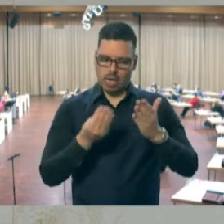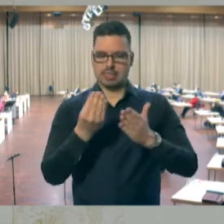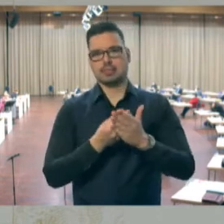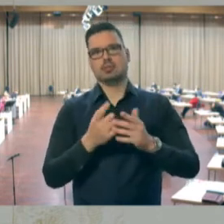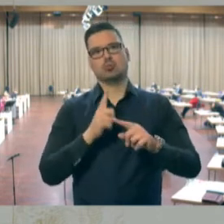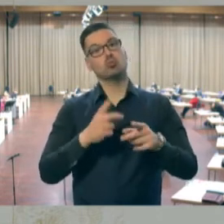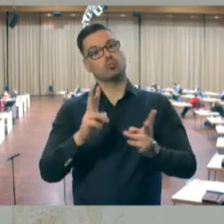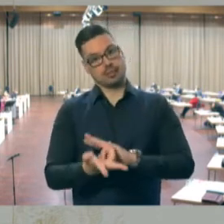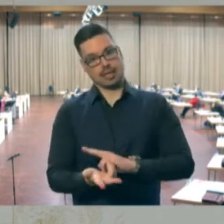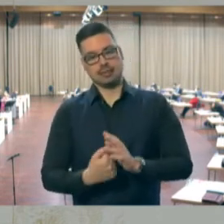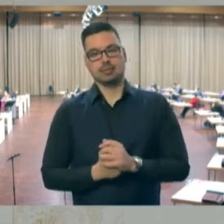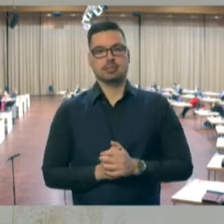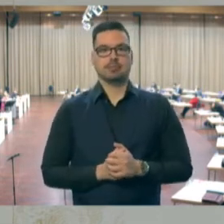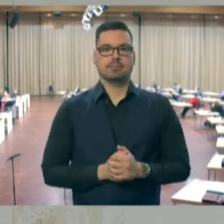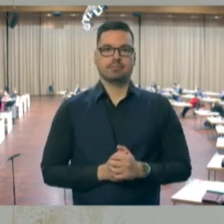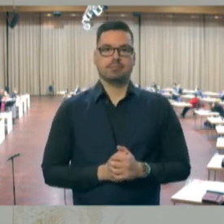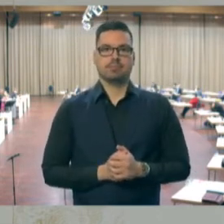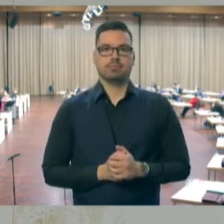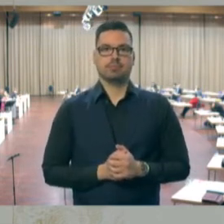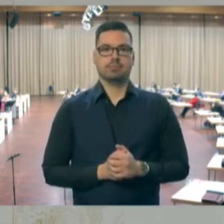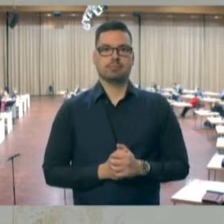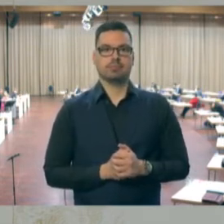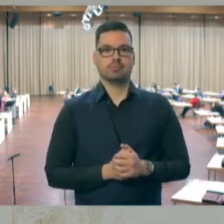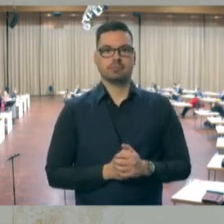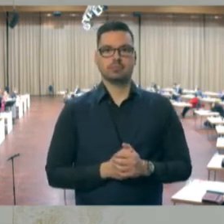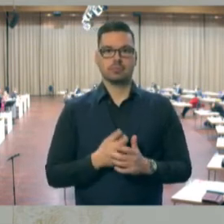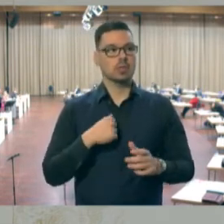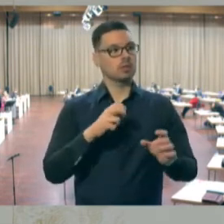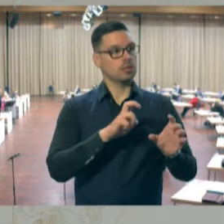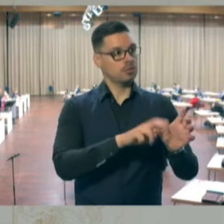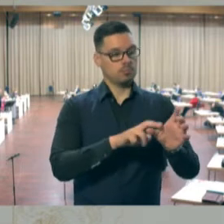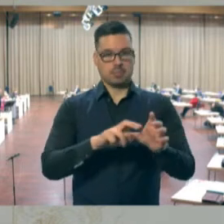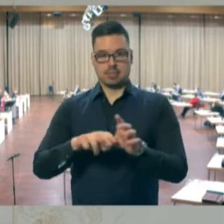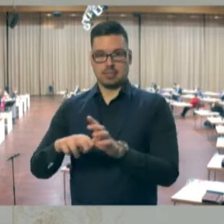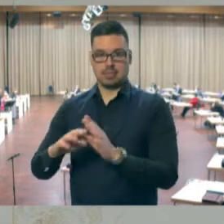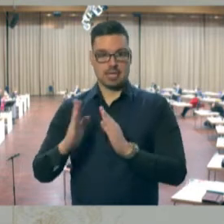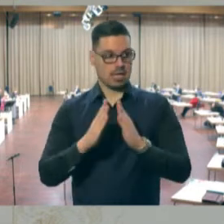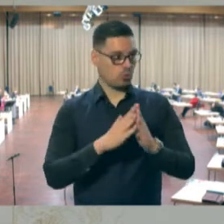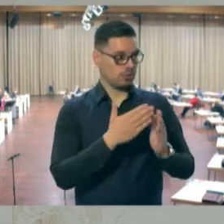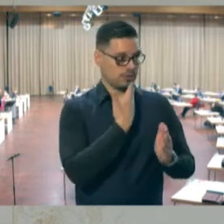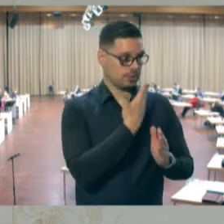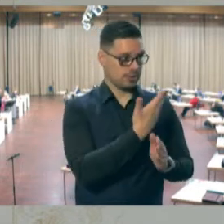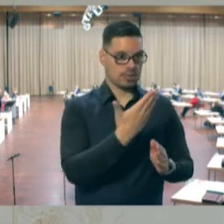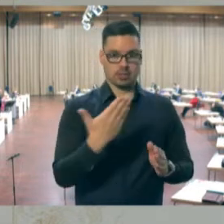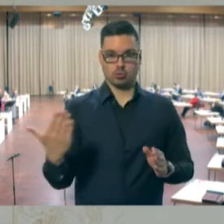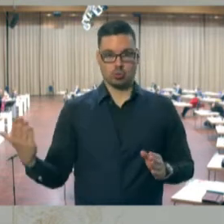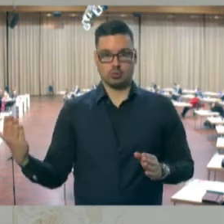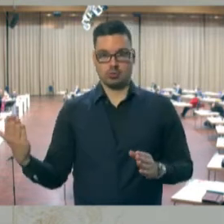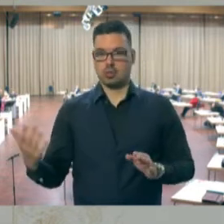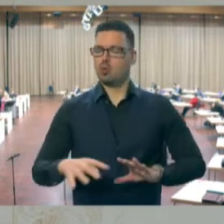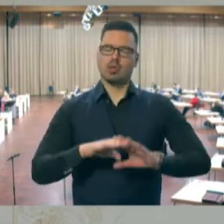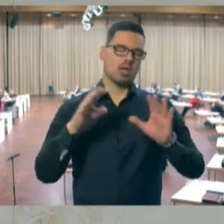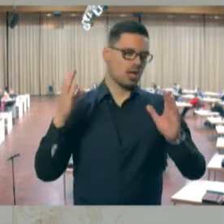letztlich auch umzusetzen. Ich will mich bei Ihnen, den Mitgliedern dieses Hauses bedanken, auch bei allen